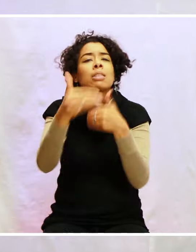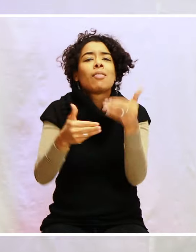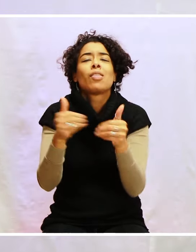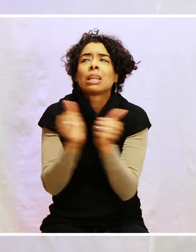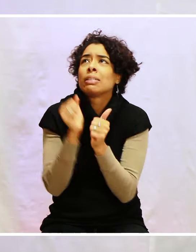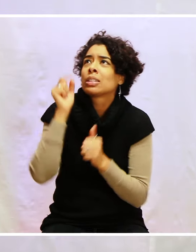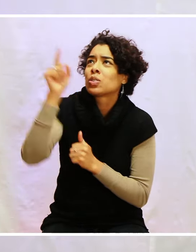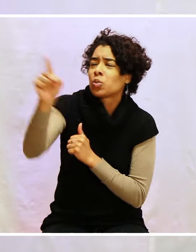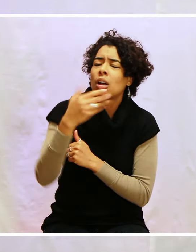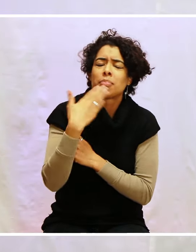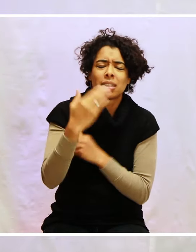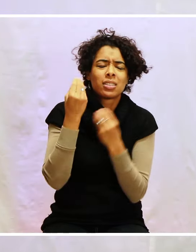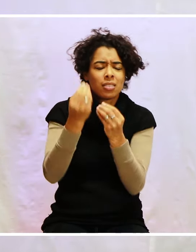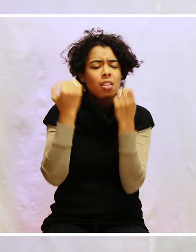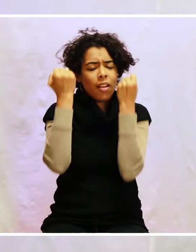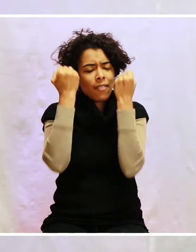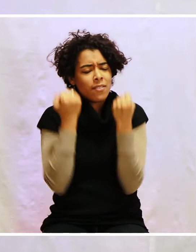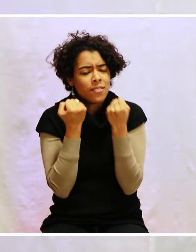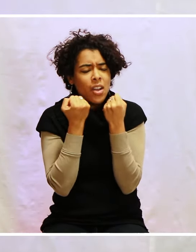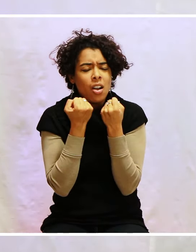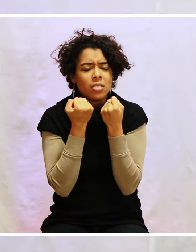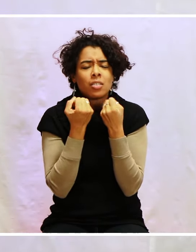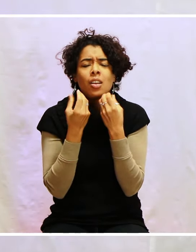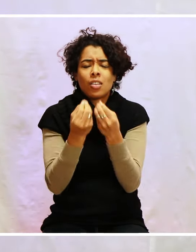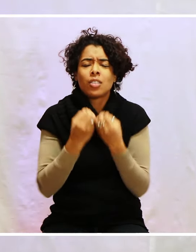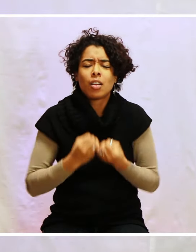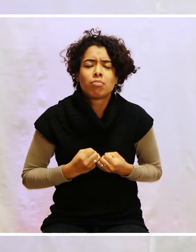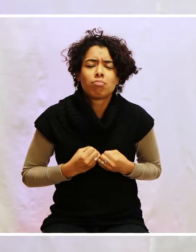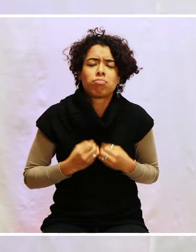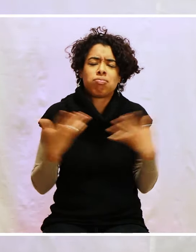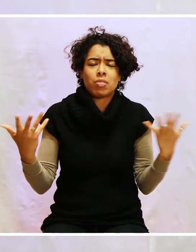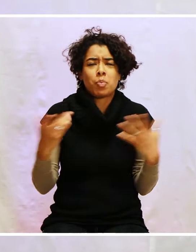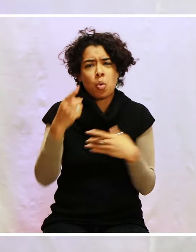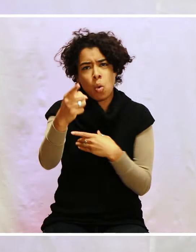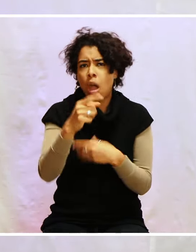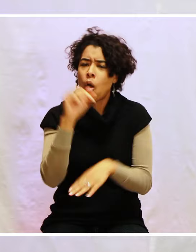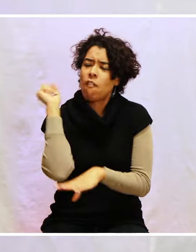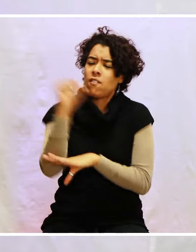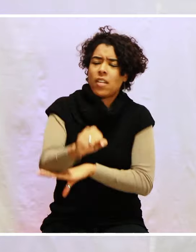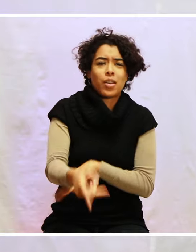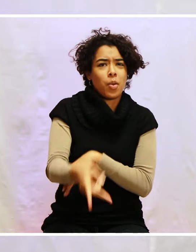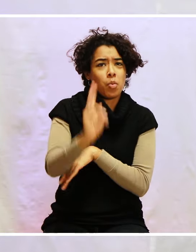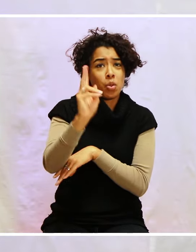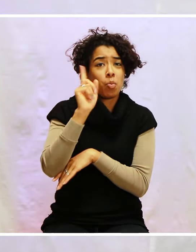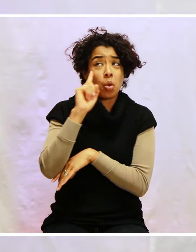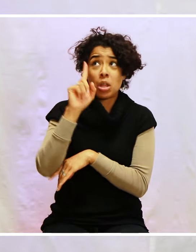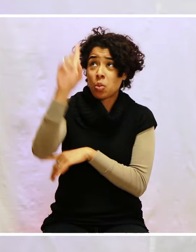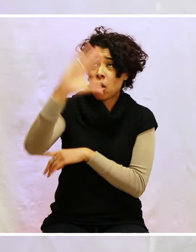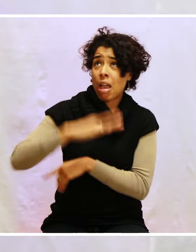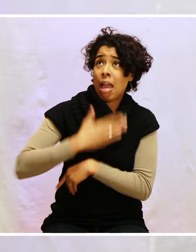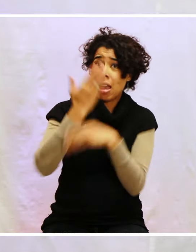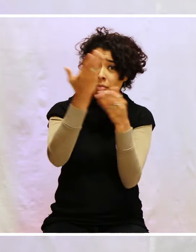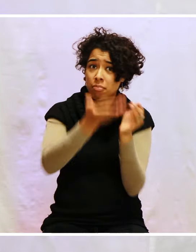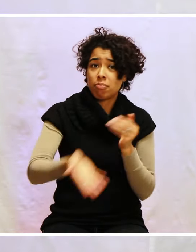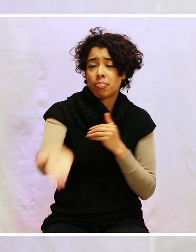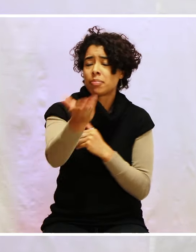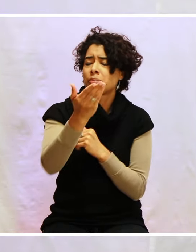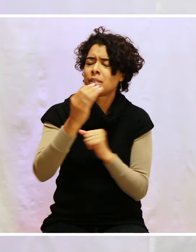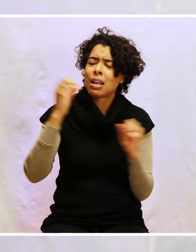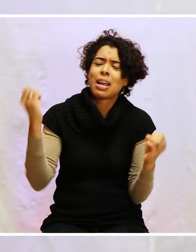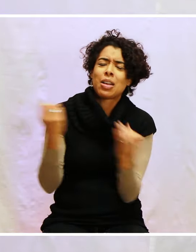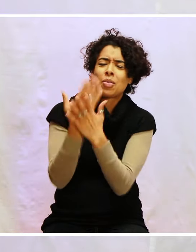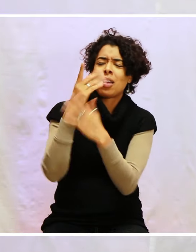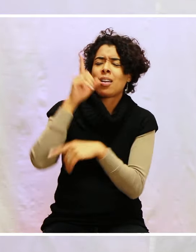fortifier, de les renouveler Seigneur. Parce que Seigneur, ce sont des plus que vainqueurs. Parce que toi, tu les as aimés Seigneur. Gloire à toi Jésus.